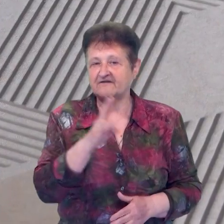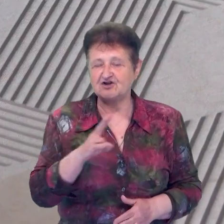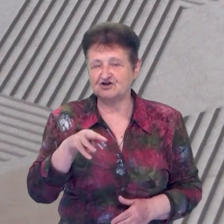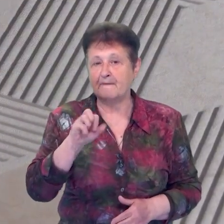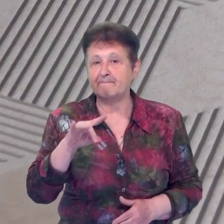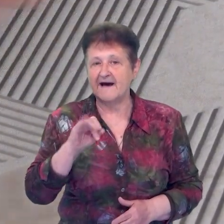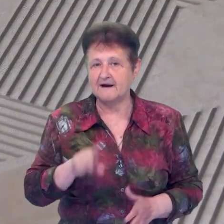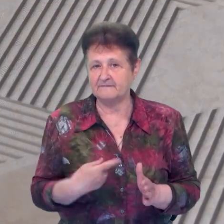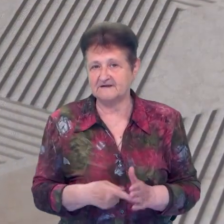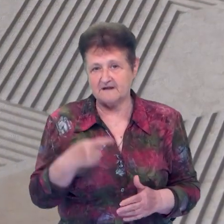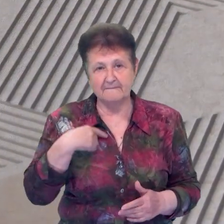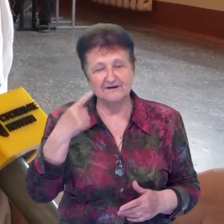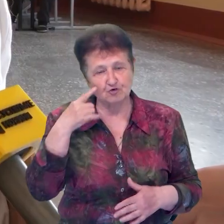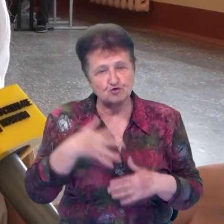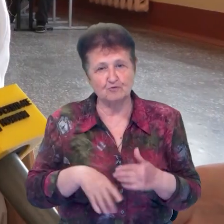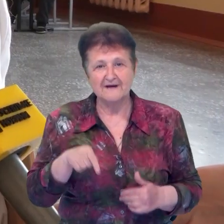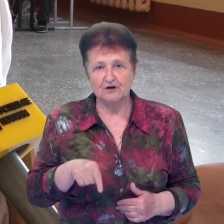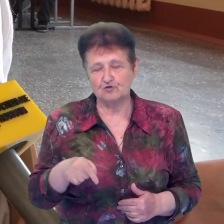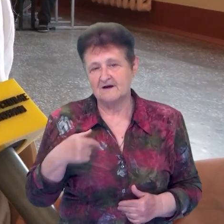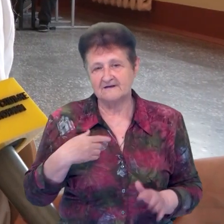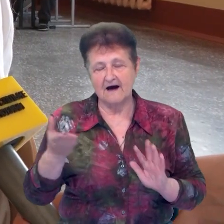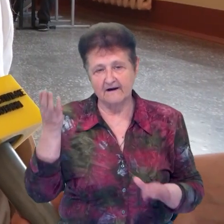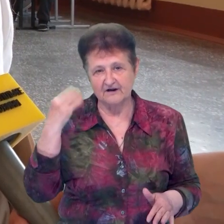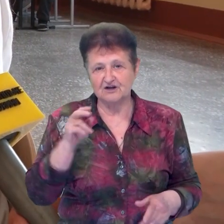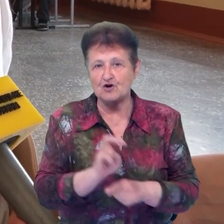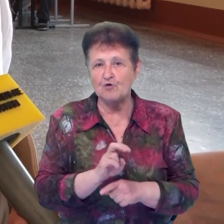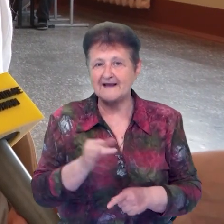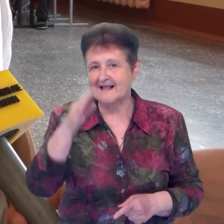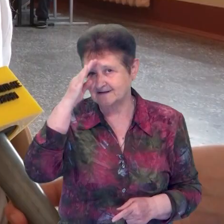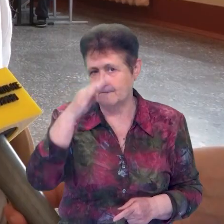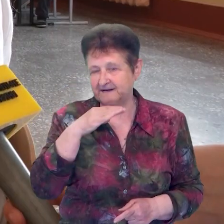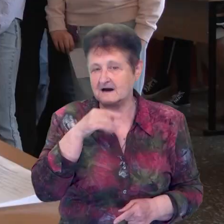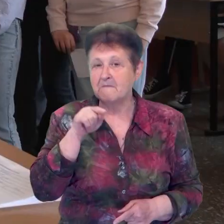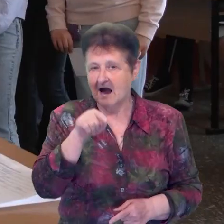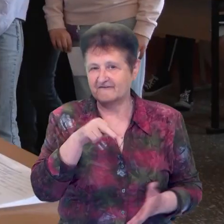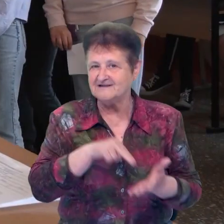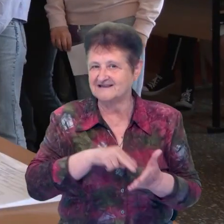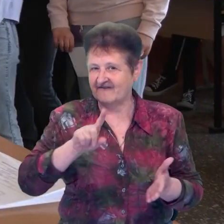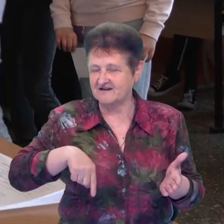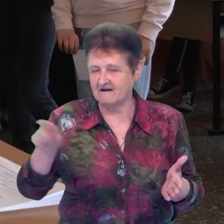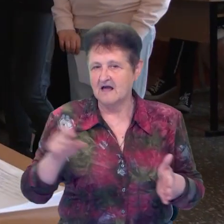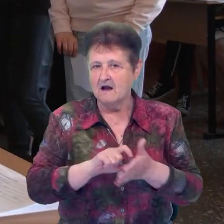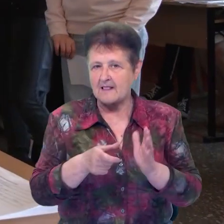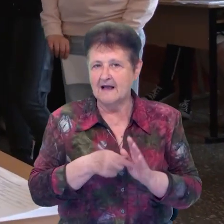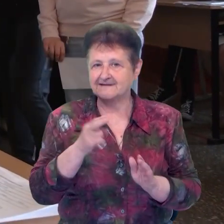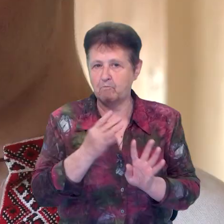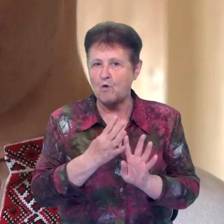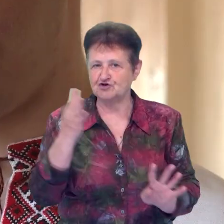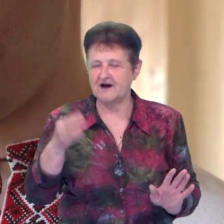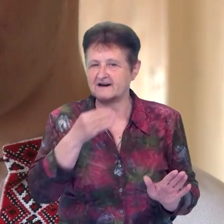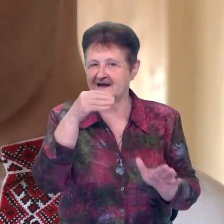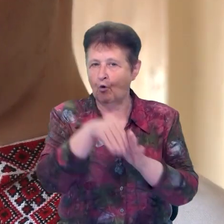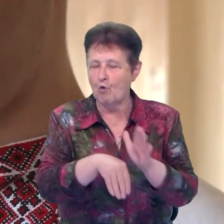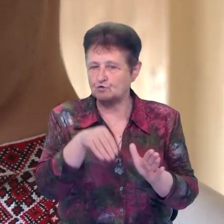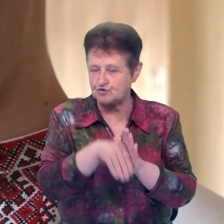вибирала. Мені зрозумілише тут, тому що я раніше ходила тільки з батьком і він ставив галочки. Класи голосують по черзі, розповідає голова